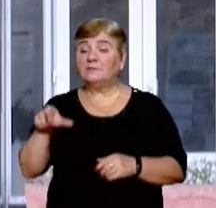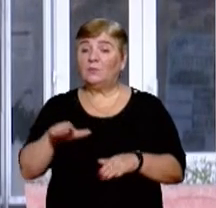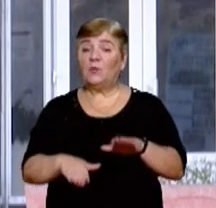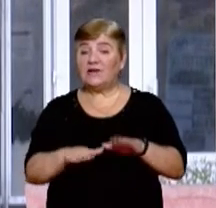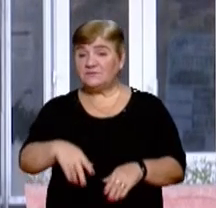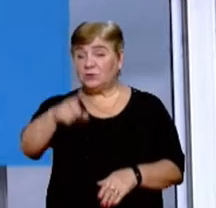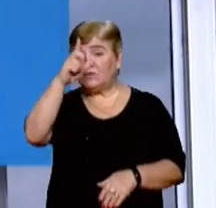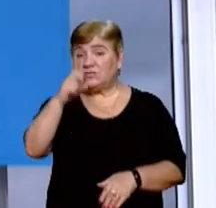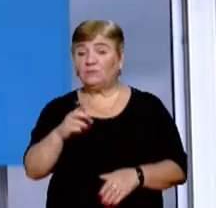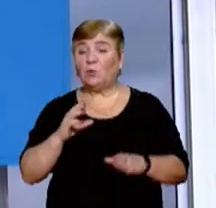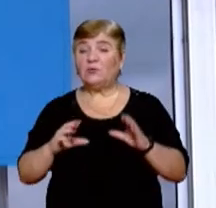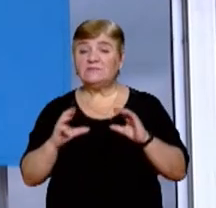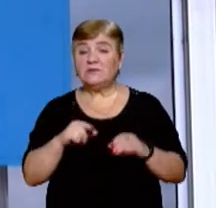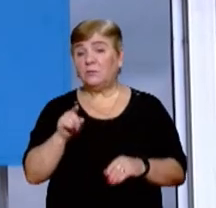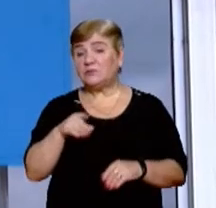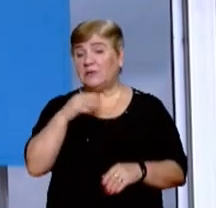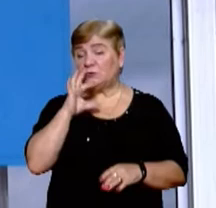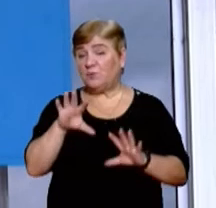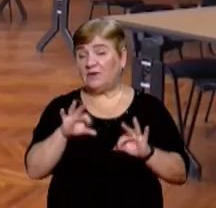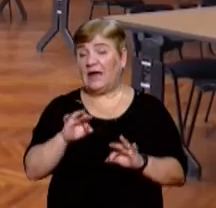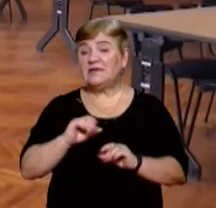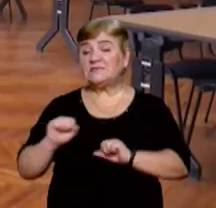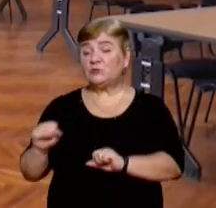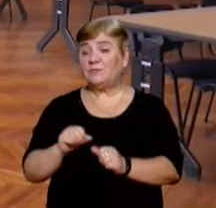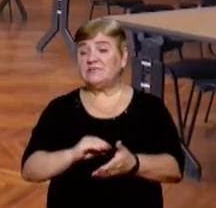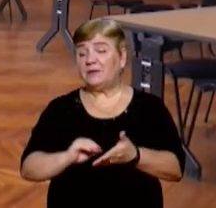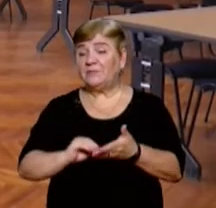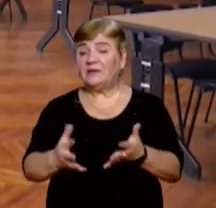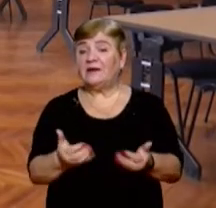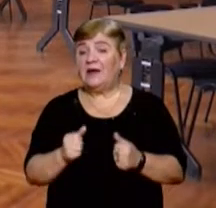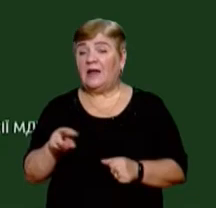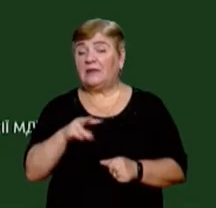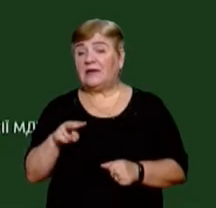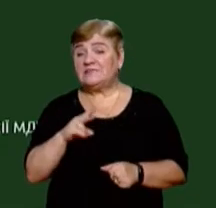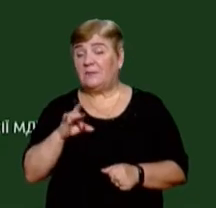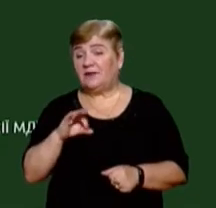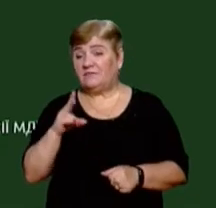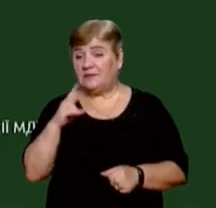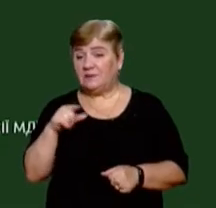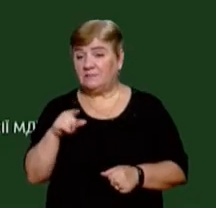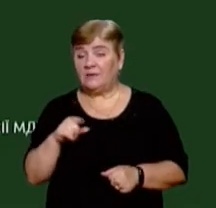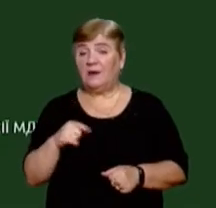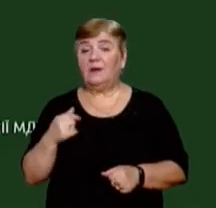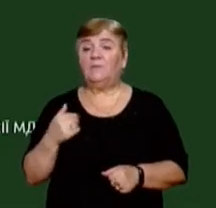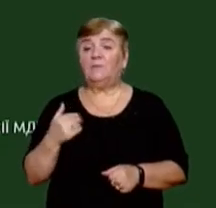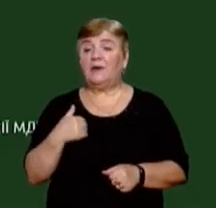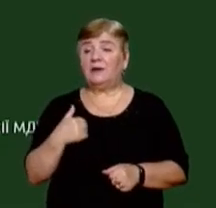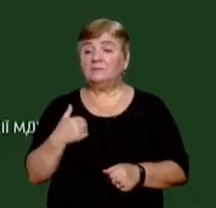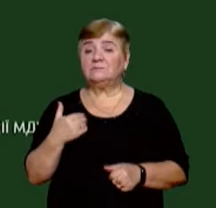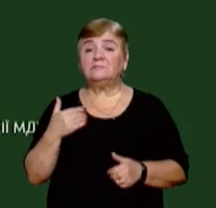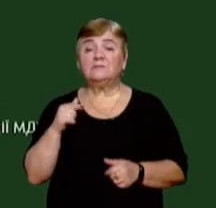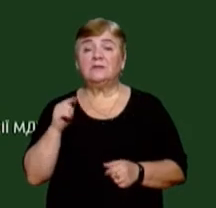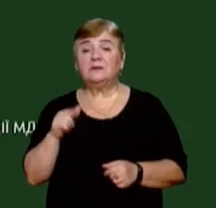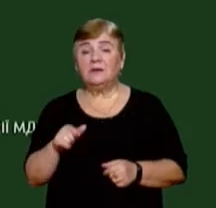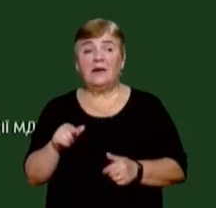Мукачевського державного університету. Про це розповіла заступниця секретаря приймальної комісії Лариса Медвідь. З них 52 заяви – це